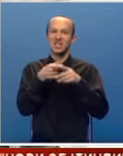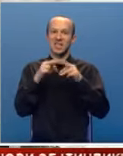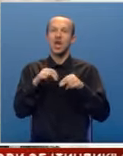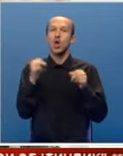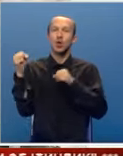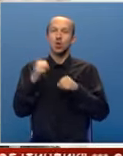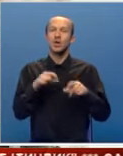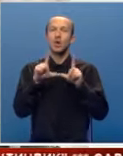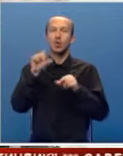donijeli u Republiku Srpsku.